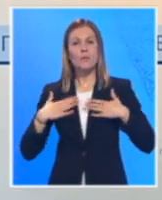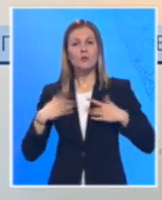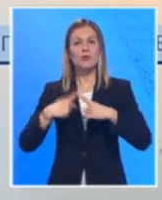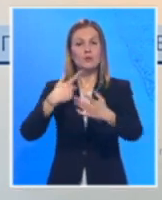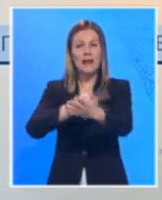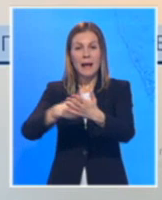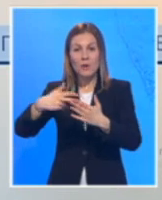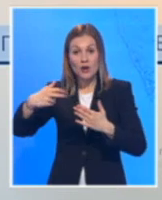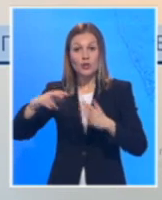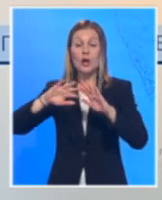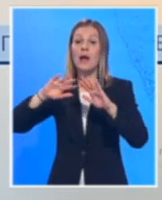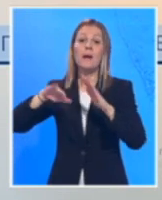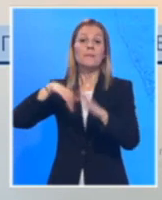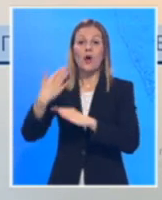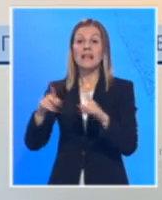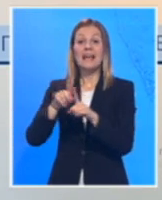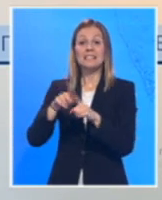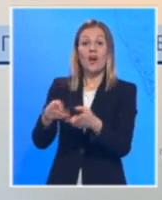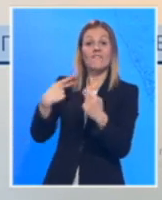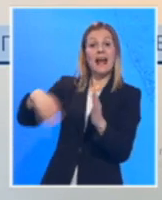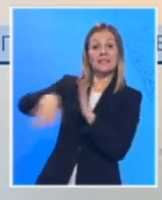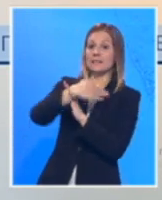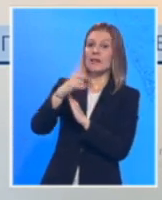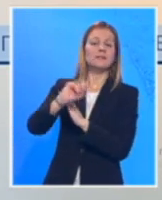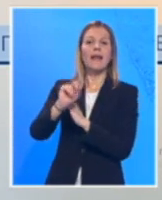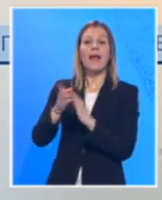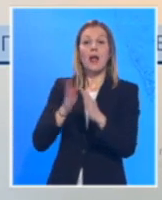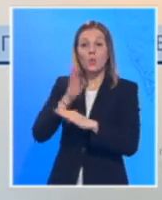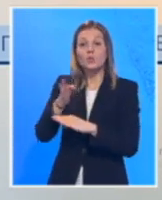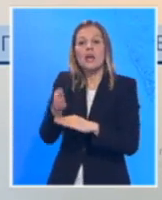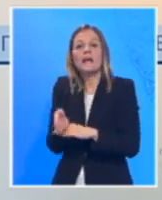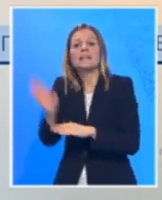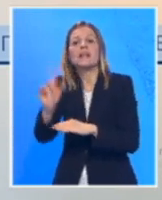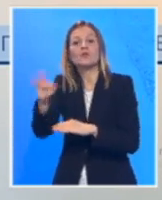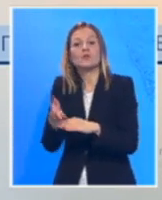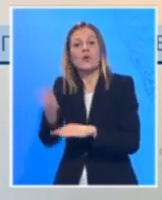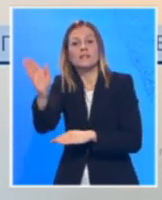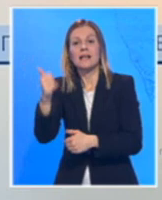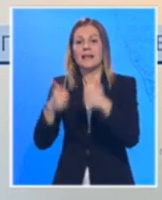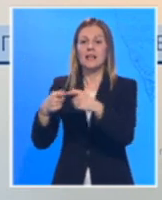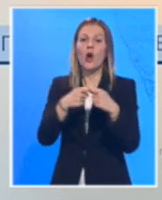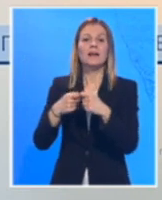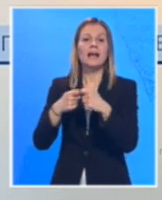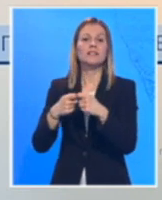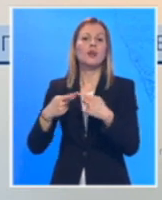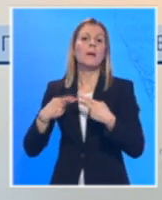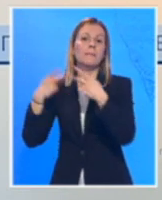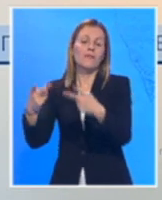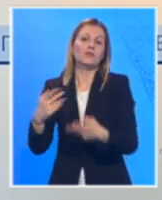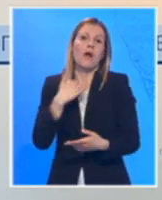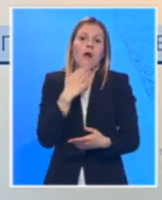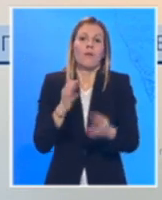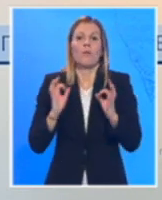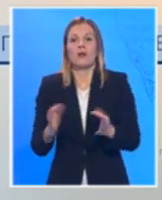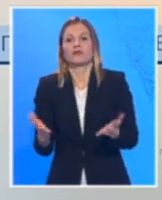on se više ne vraća putem koji je prošao, nego izlazi na onoj strani, ili mu je tamo organizman prevoz u slučaju, ne da je Bože,